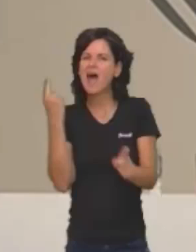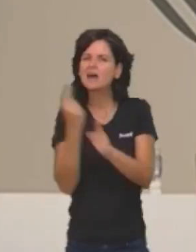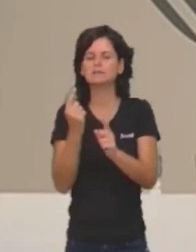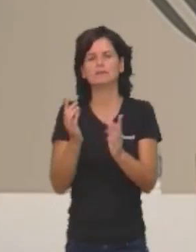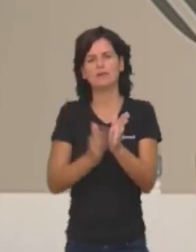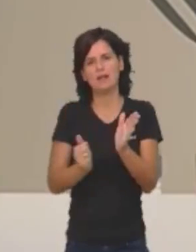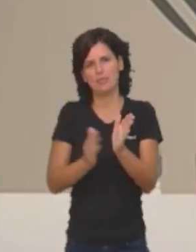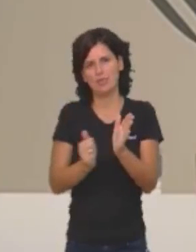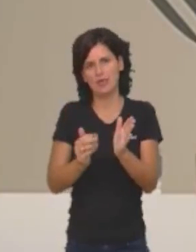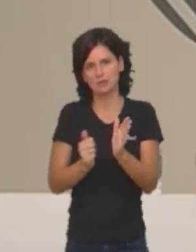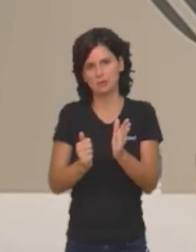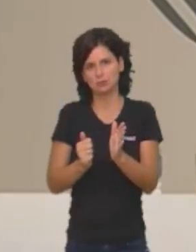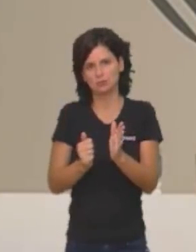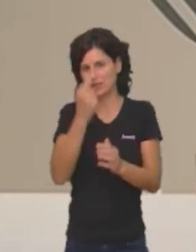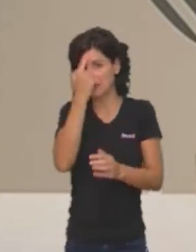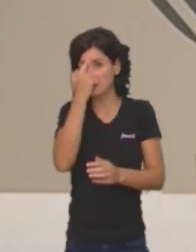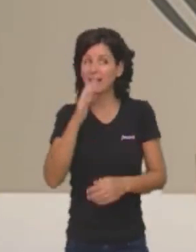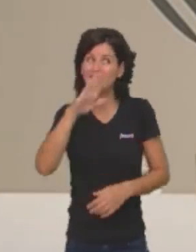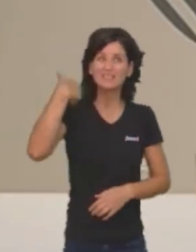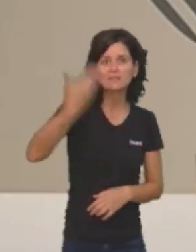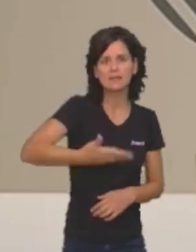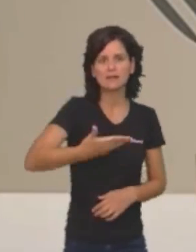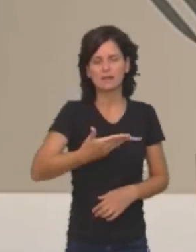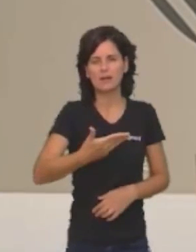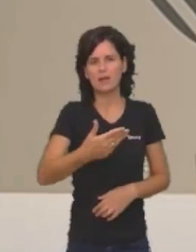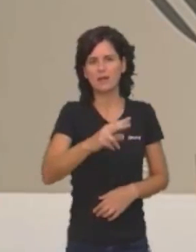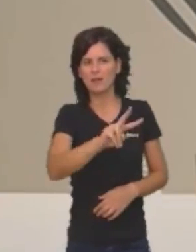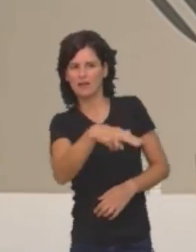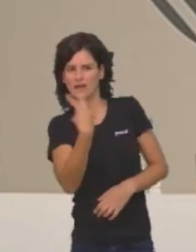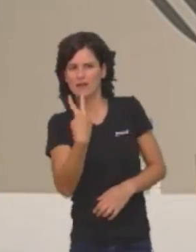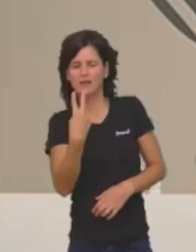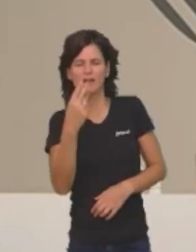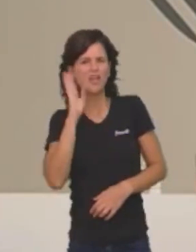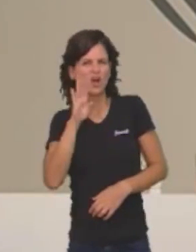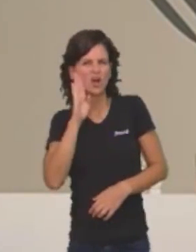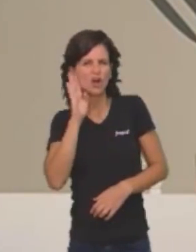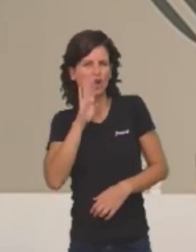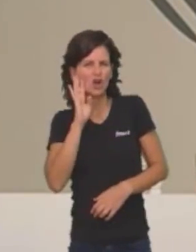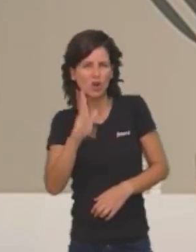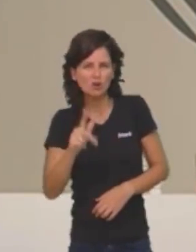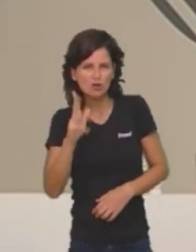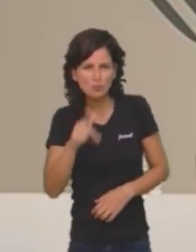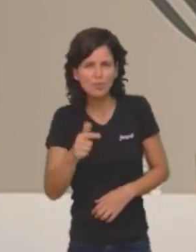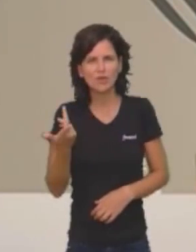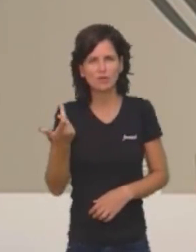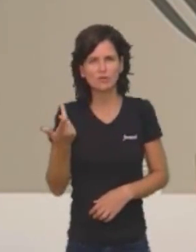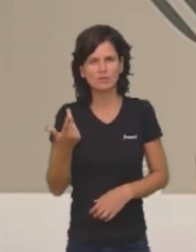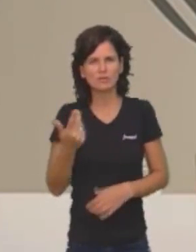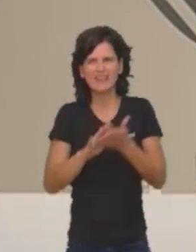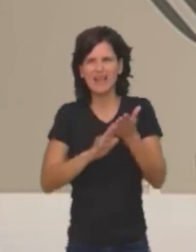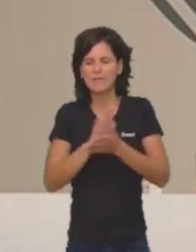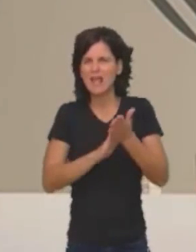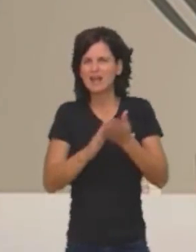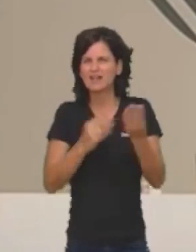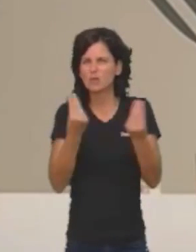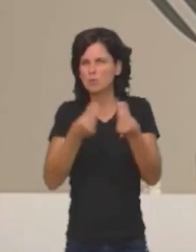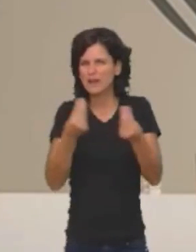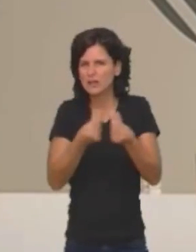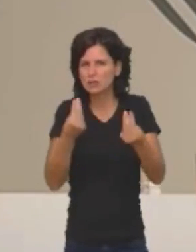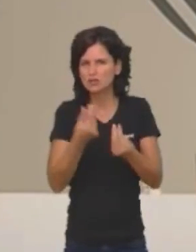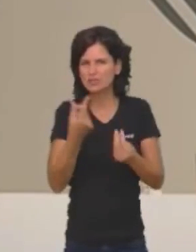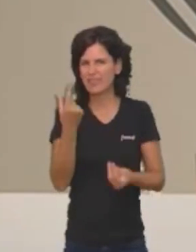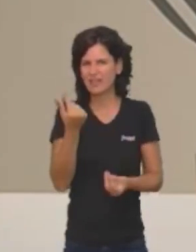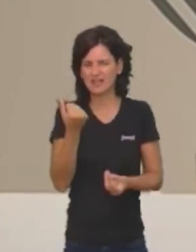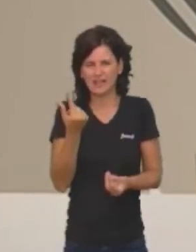que s'exporta de corrupció, de comptar diners per milers, diners bruts, dels saquets,